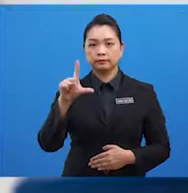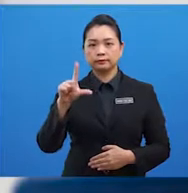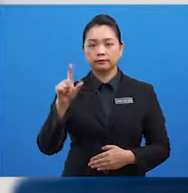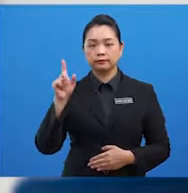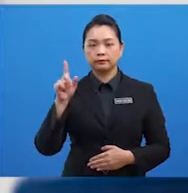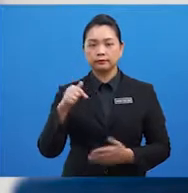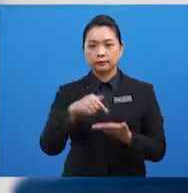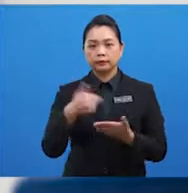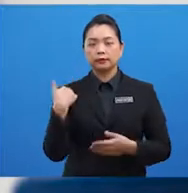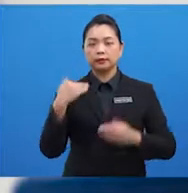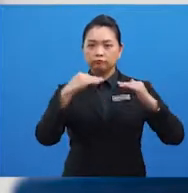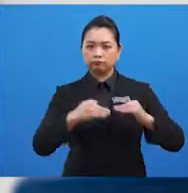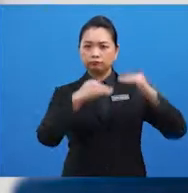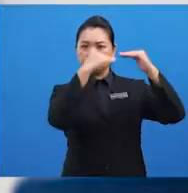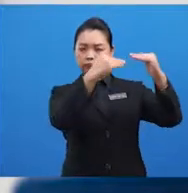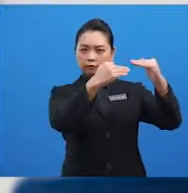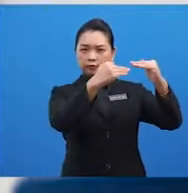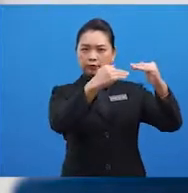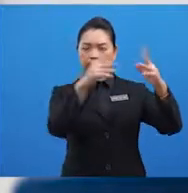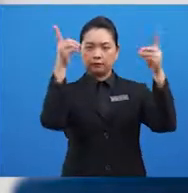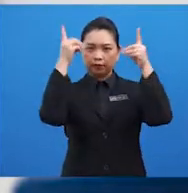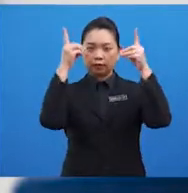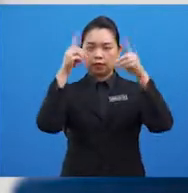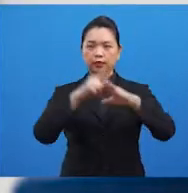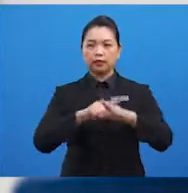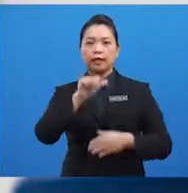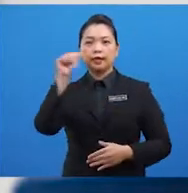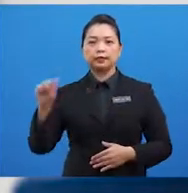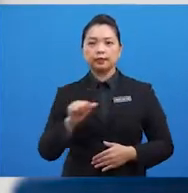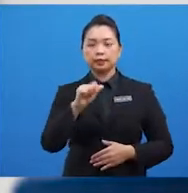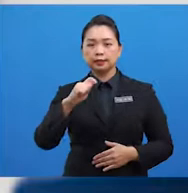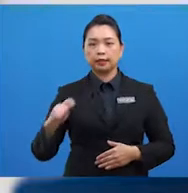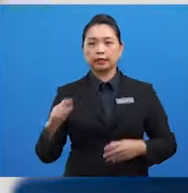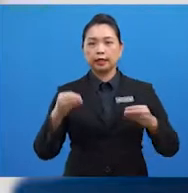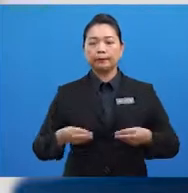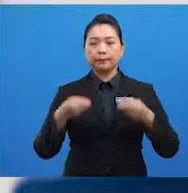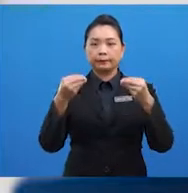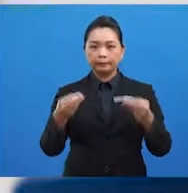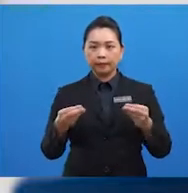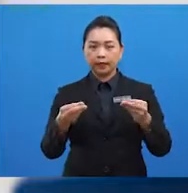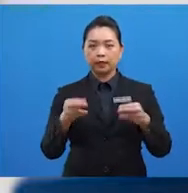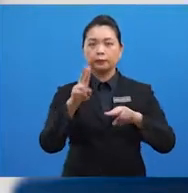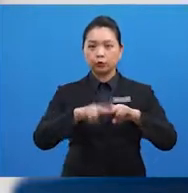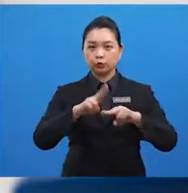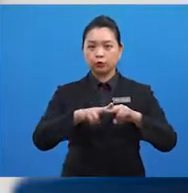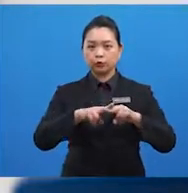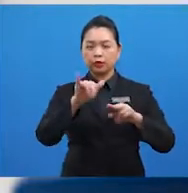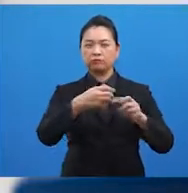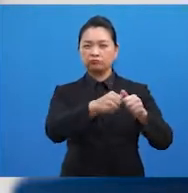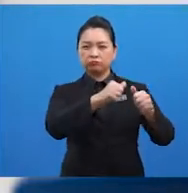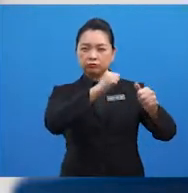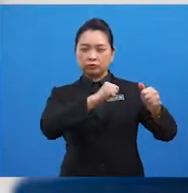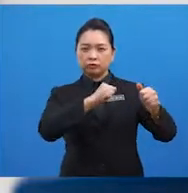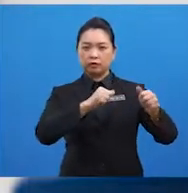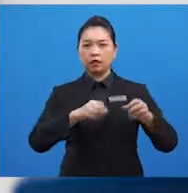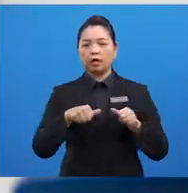meningkatkan taraf pendidikan di Asia Tenggara, terutamanya bagi penduduk yang terpinggir dari arus